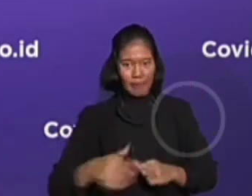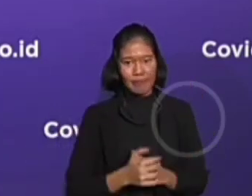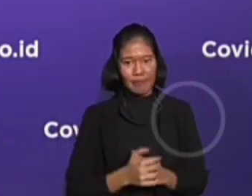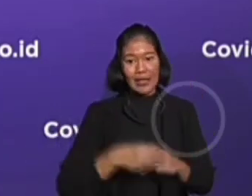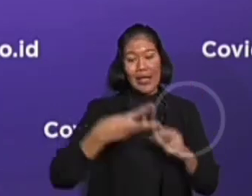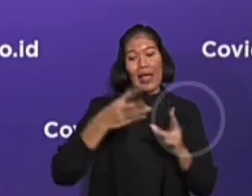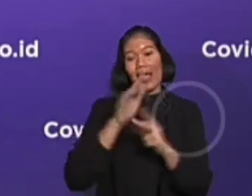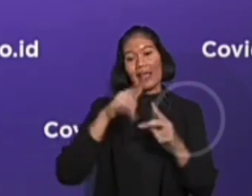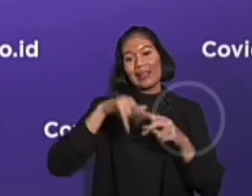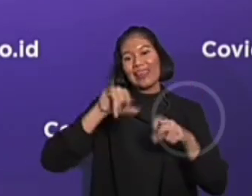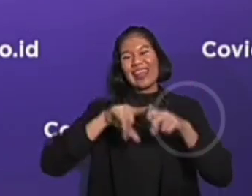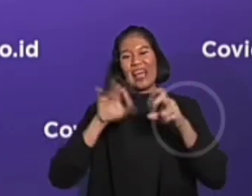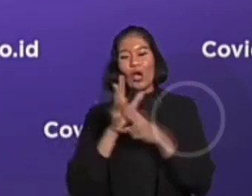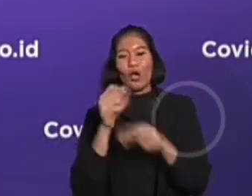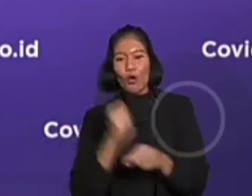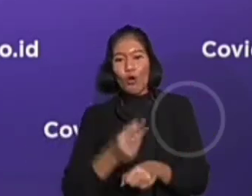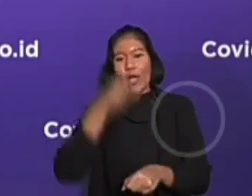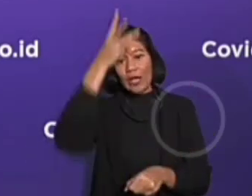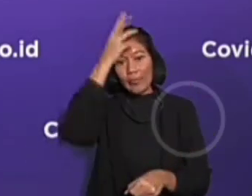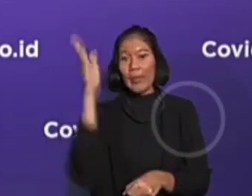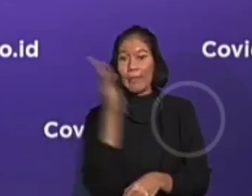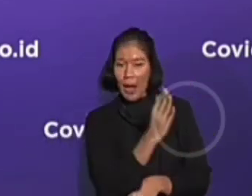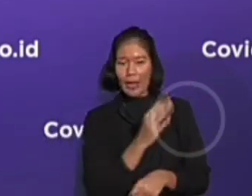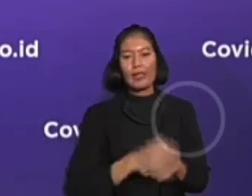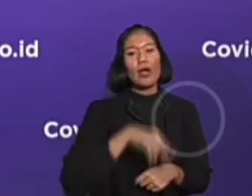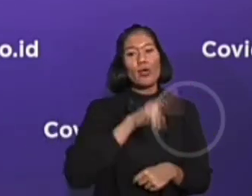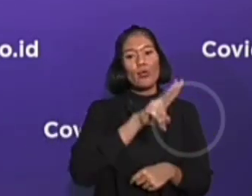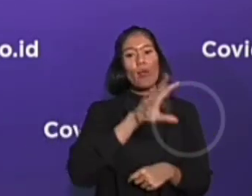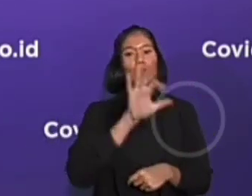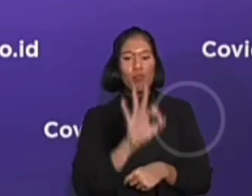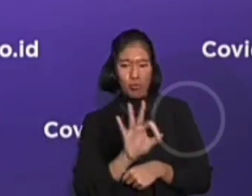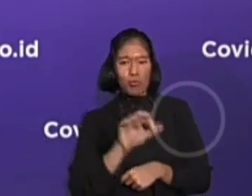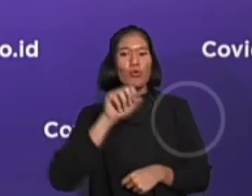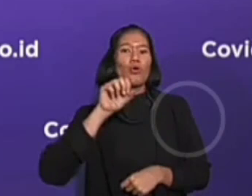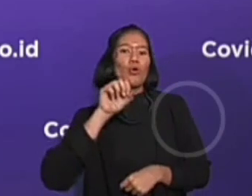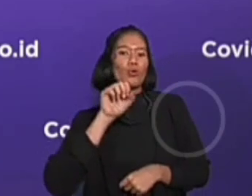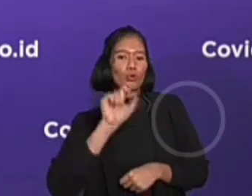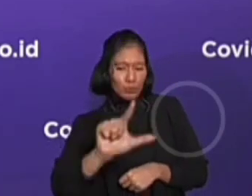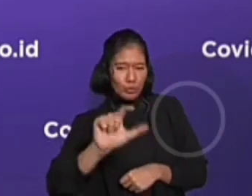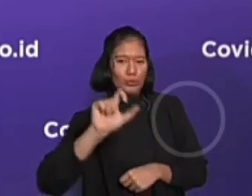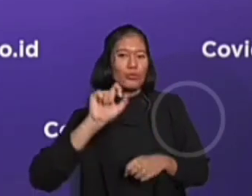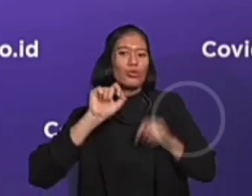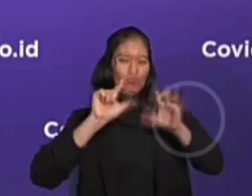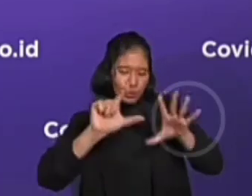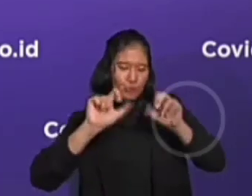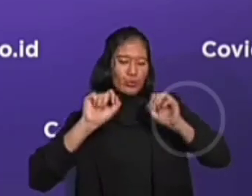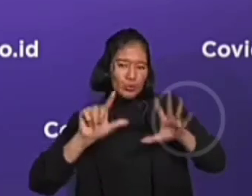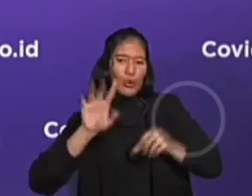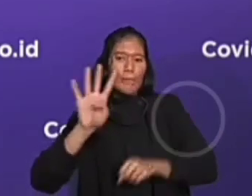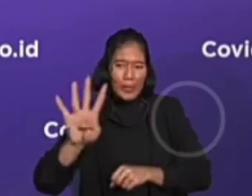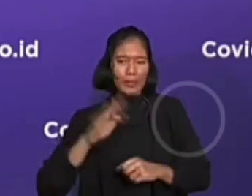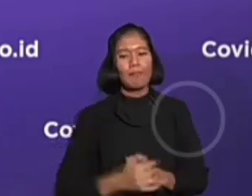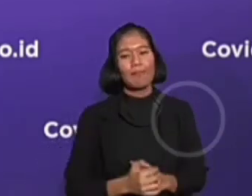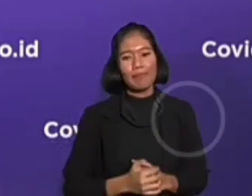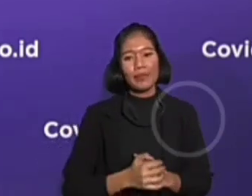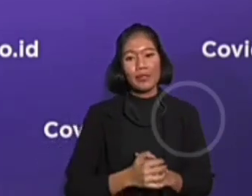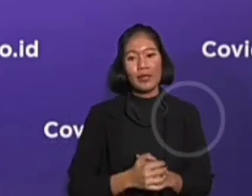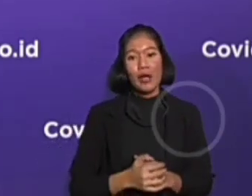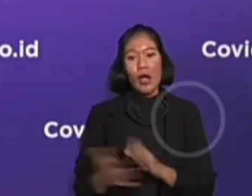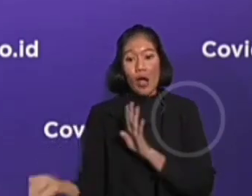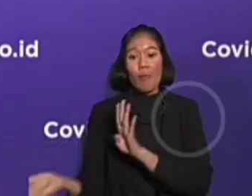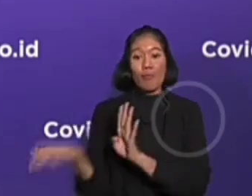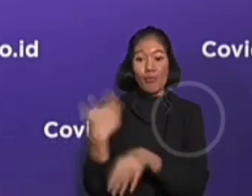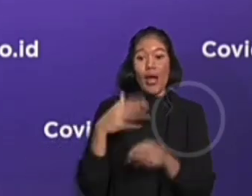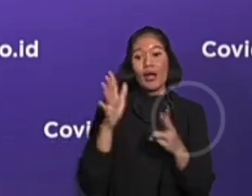Aruk Kalimantan Barat, sebanyak 20.704 PMI, serta jumlah PMI yang pulang melalui Nunukan,